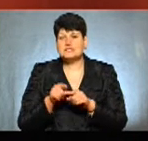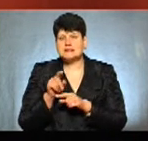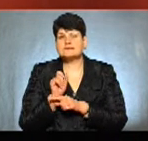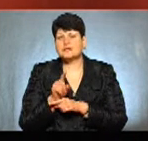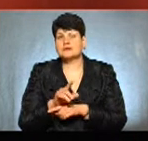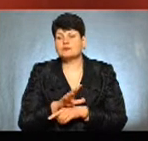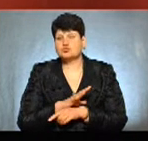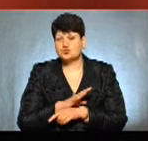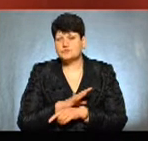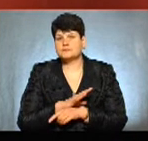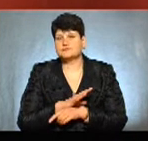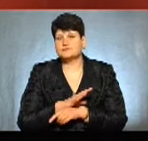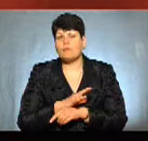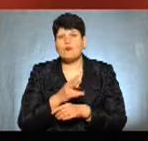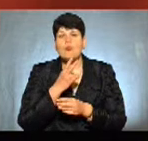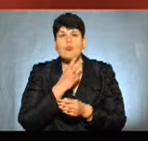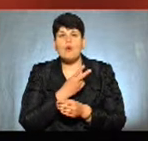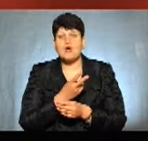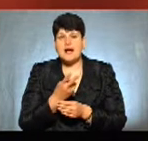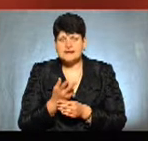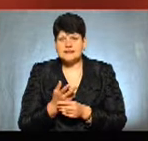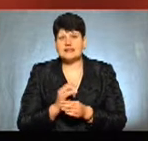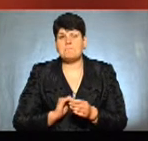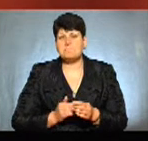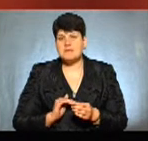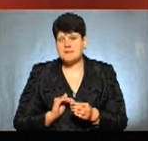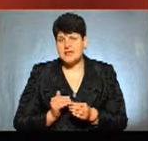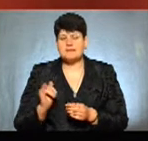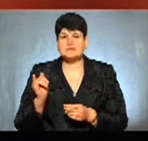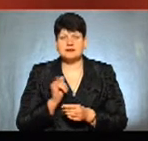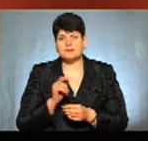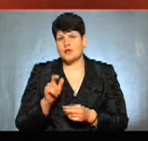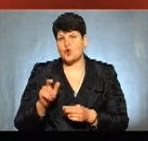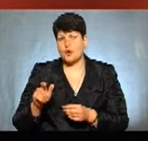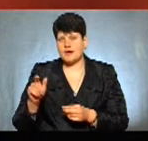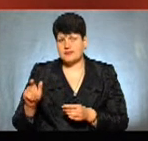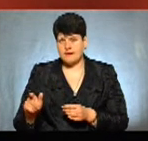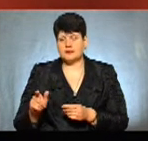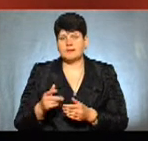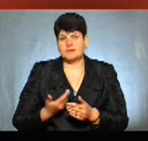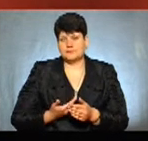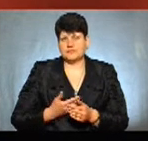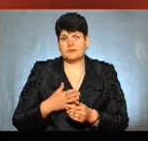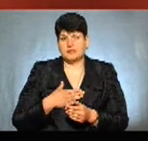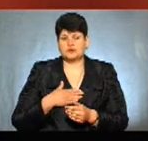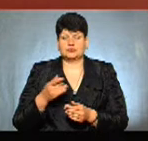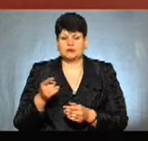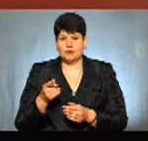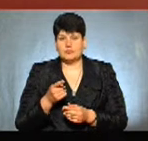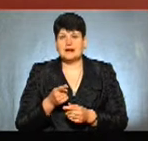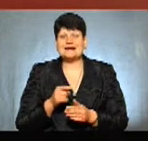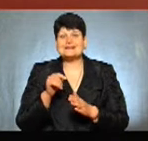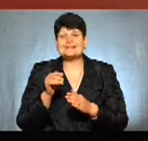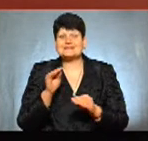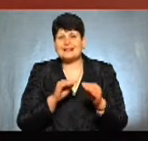було все-таки показати і підприємцям, і громадянам, мешканцям нашого Тернополя, гостям, сам склад,